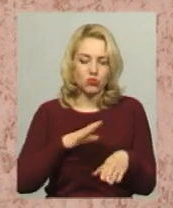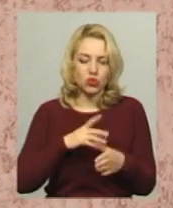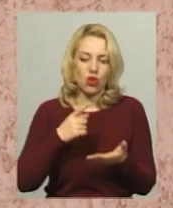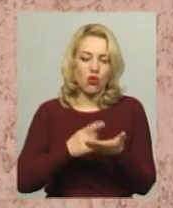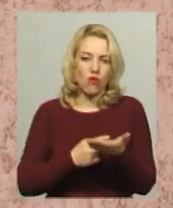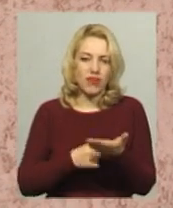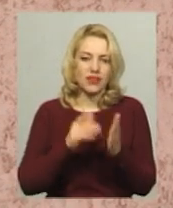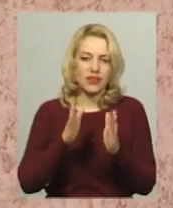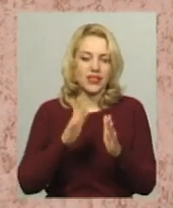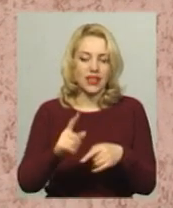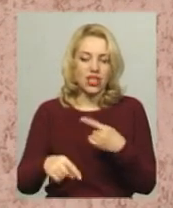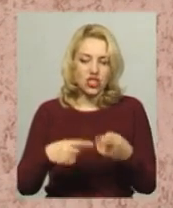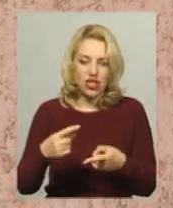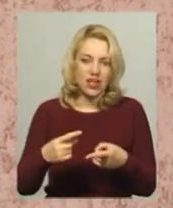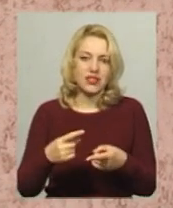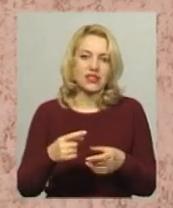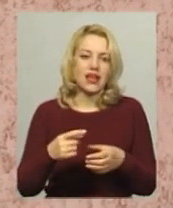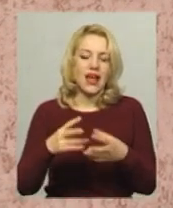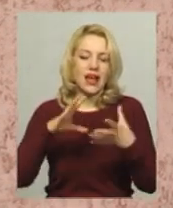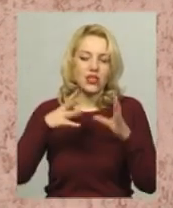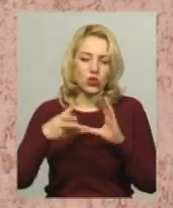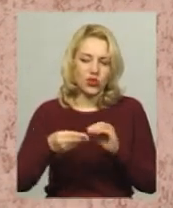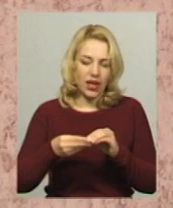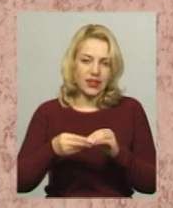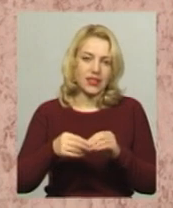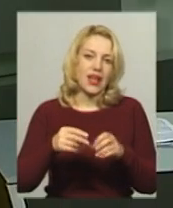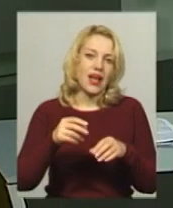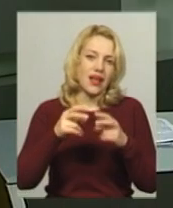через результати аналізів або рішення суду.